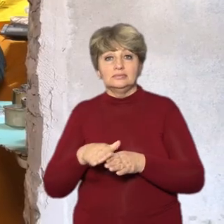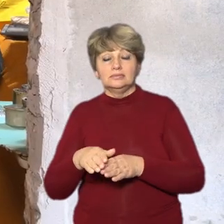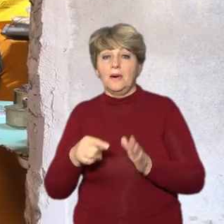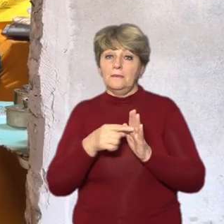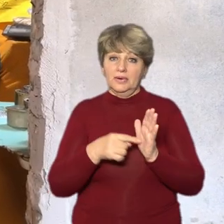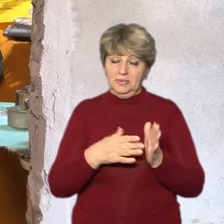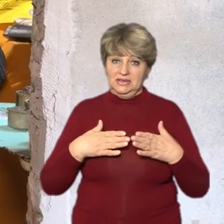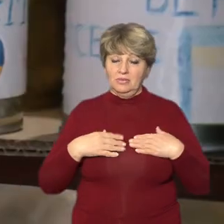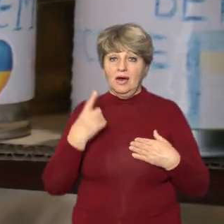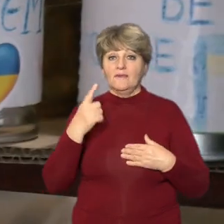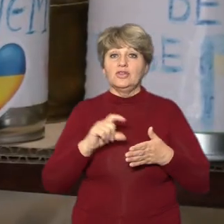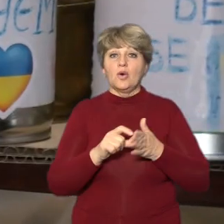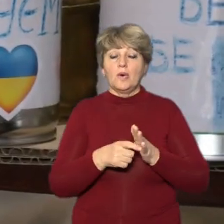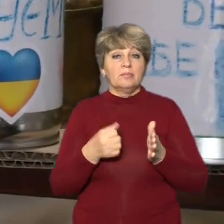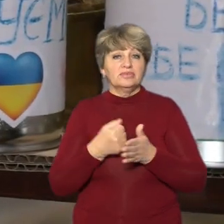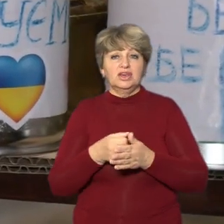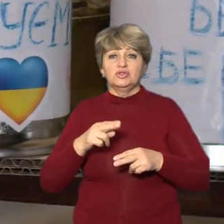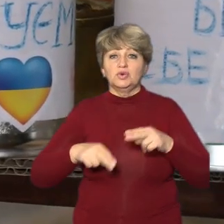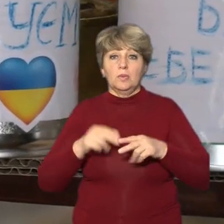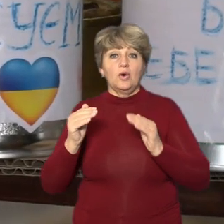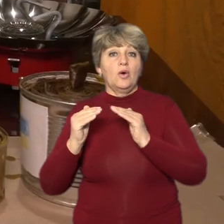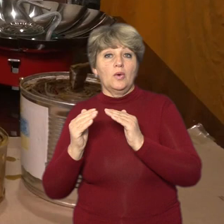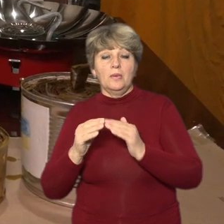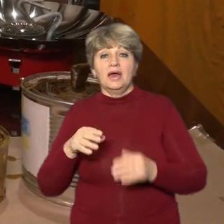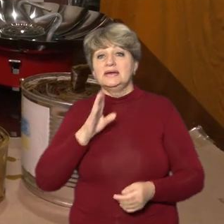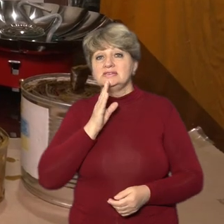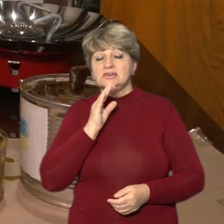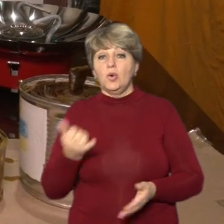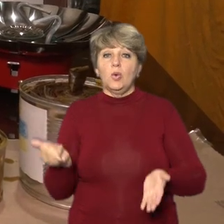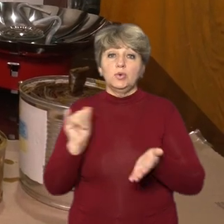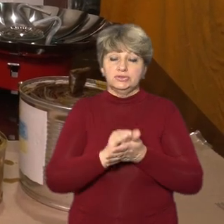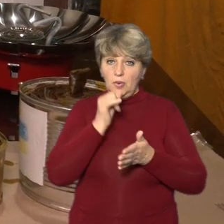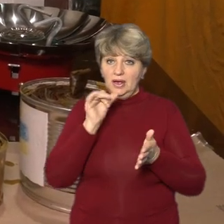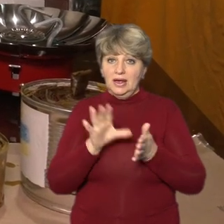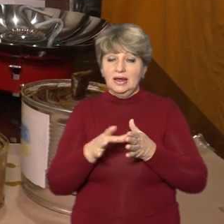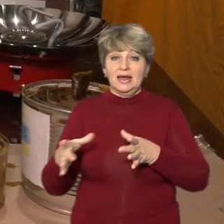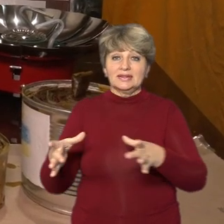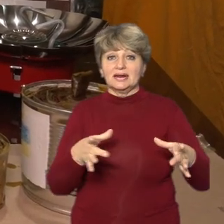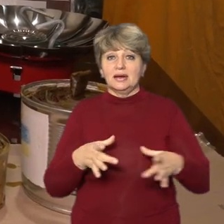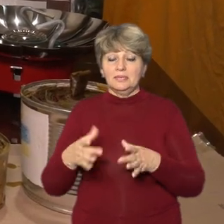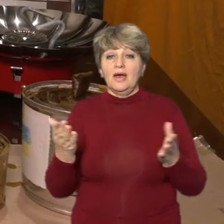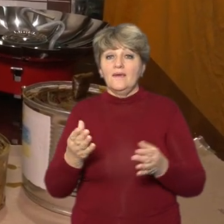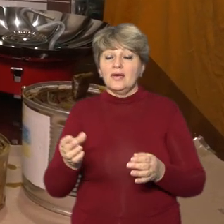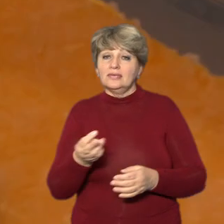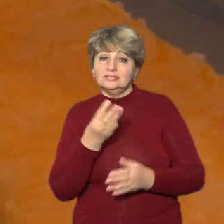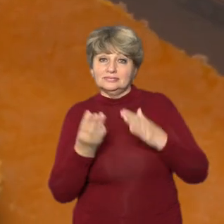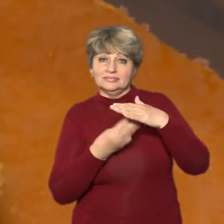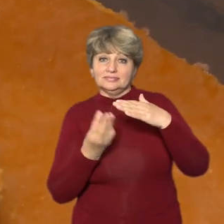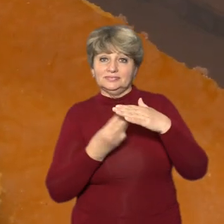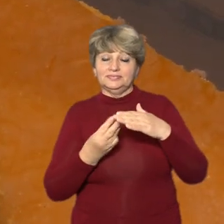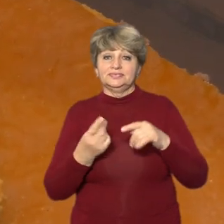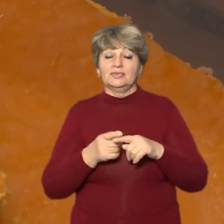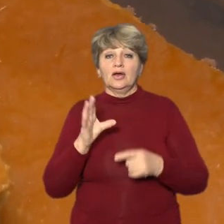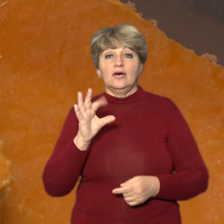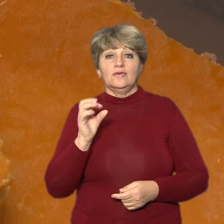В одній із кімнат недобудованої хати Мар'яна Бабенко встановила електроплиту, на якій підігріває в старенькому чайнику залишки